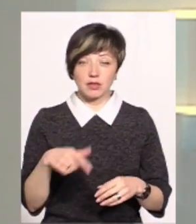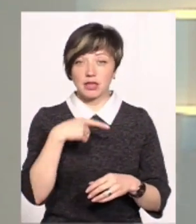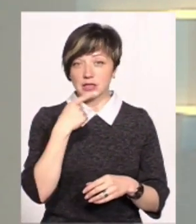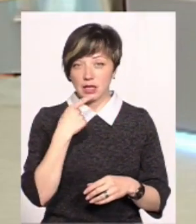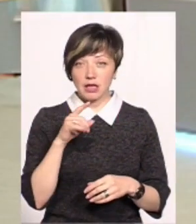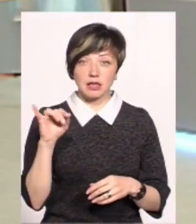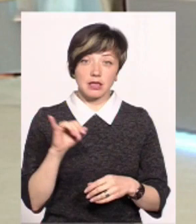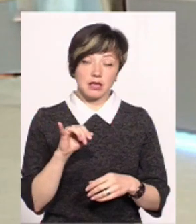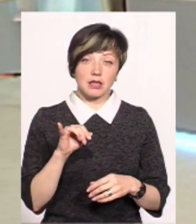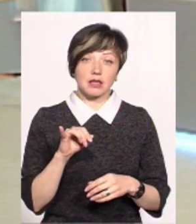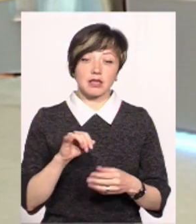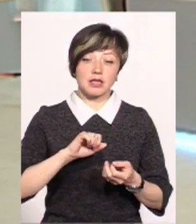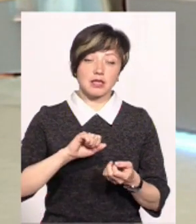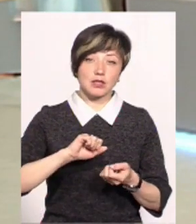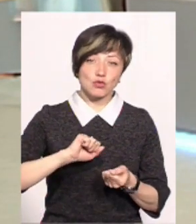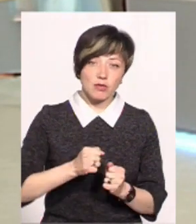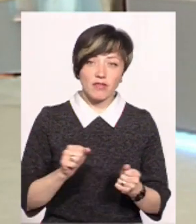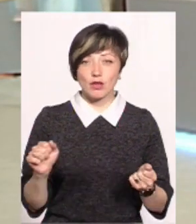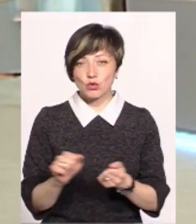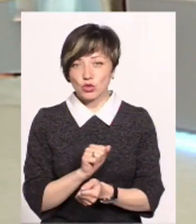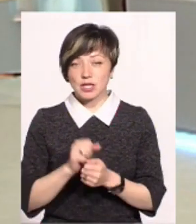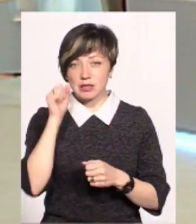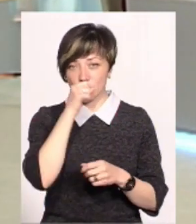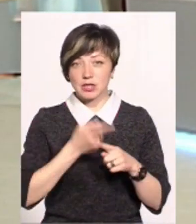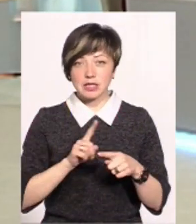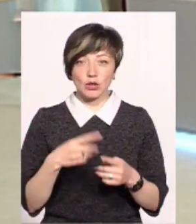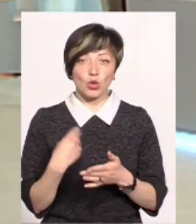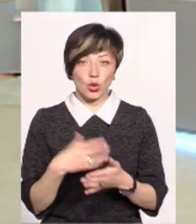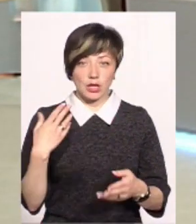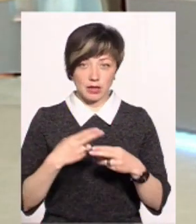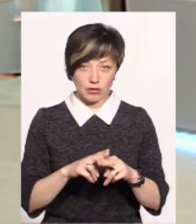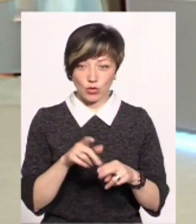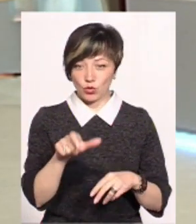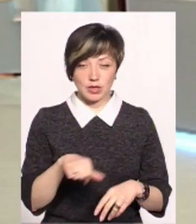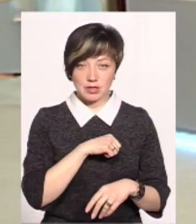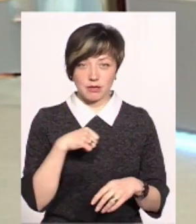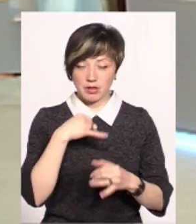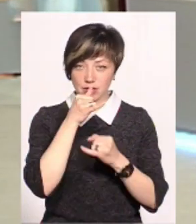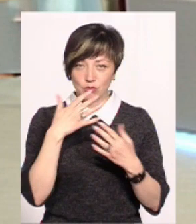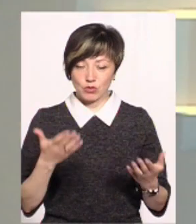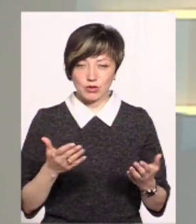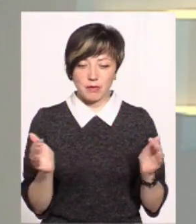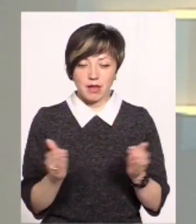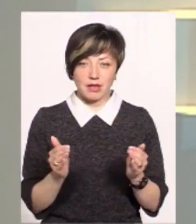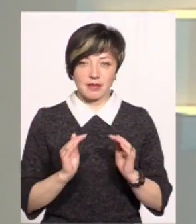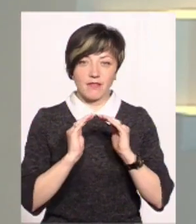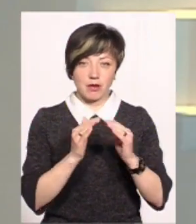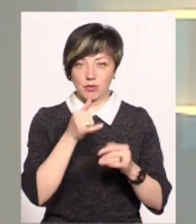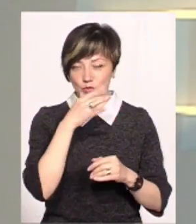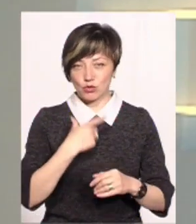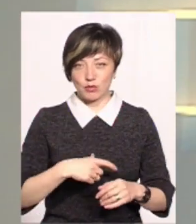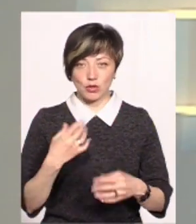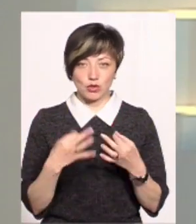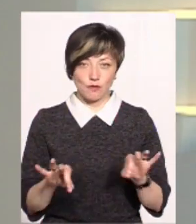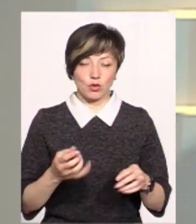ви казали, що і сублімування, і сушіння, та і замороження – це все дорогі технології. Сама людина, навіть невеличкий фермер не може